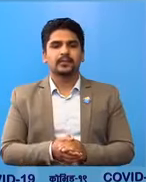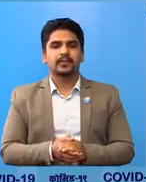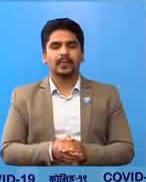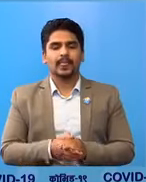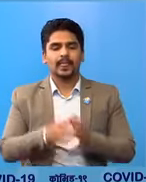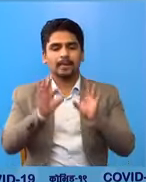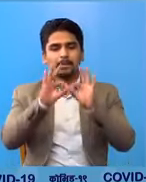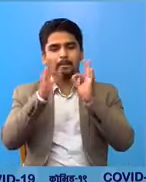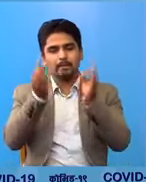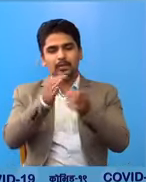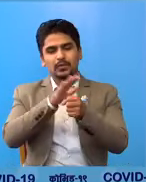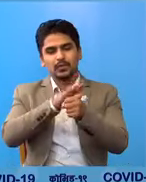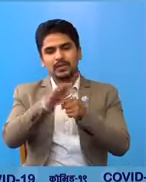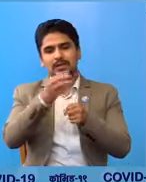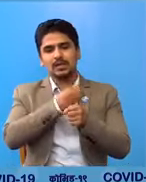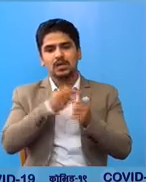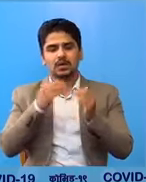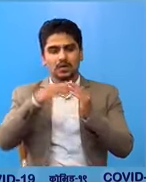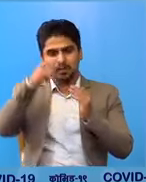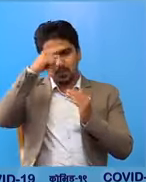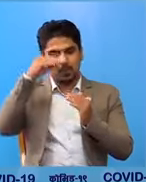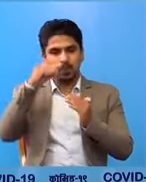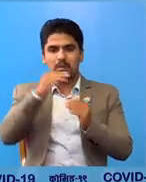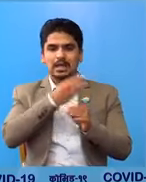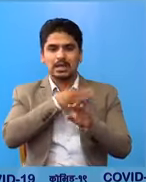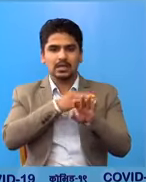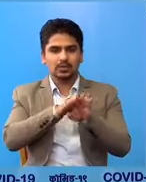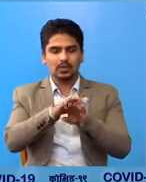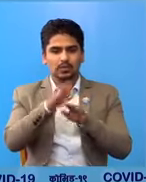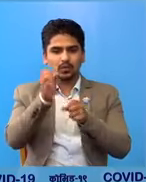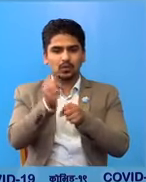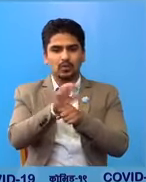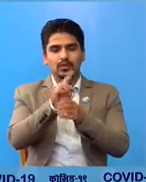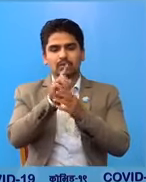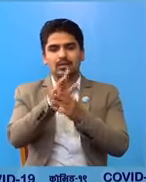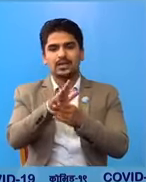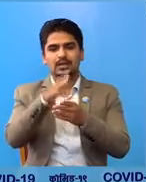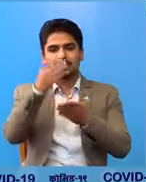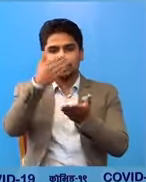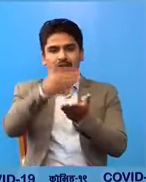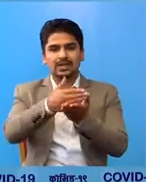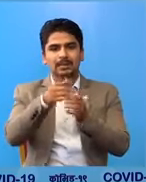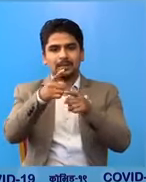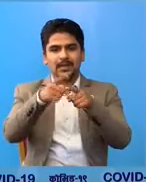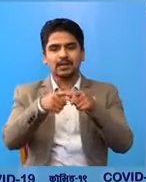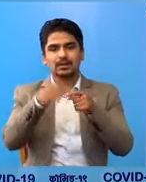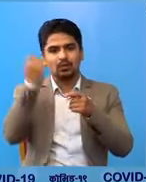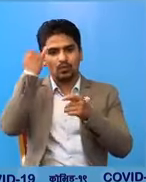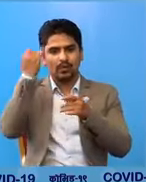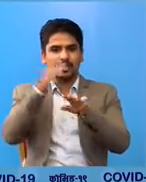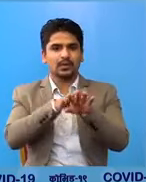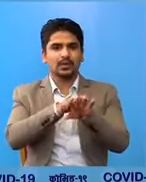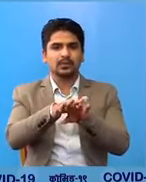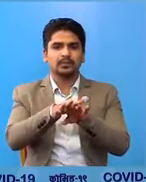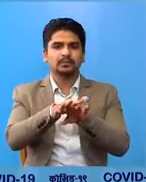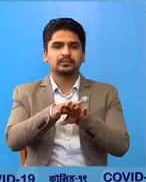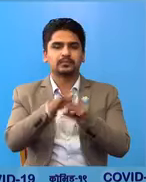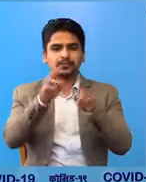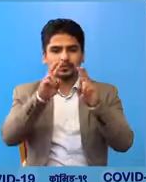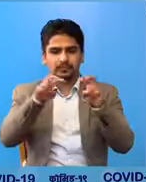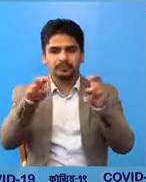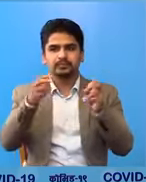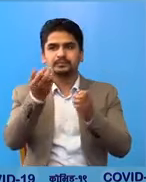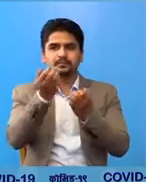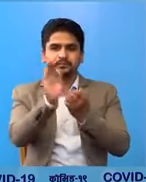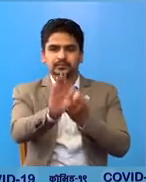विश्व भरीका चिकी सक्रवईगानी करू कोवीड 19 को रोख्थाम नियंत्रण का उपाय हरू को खोजी